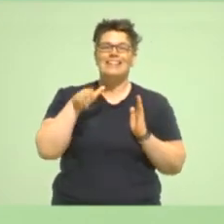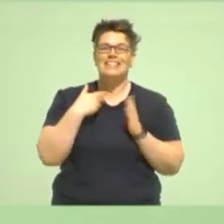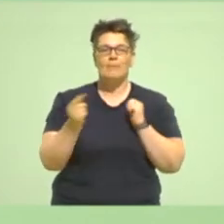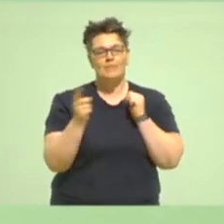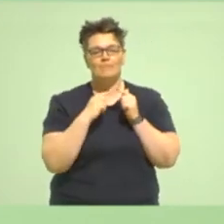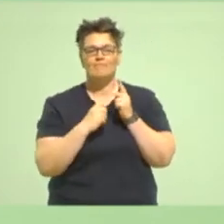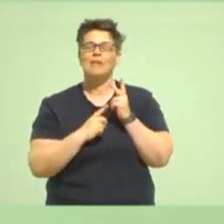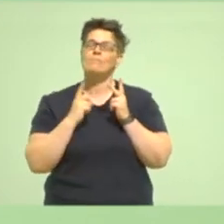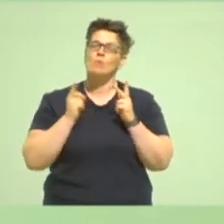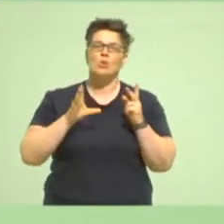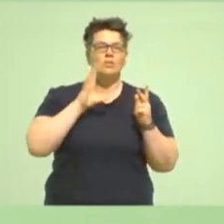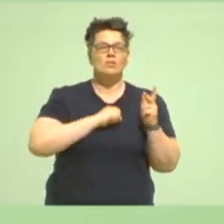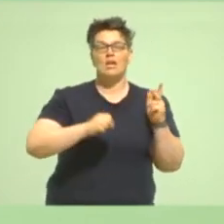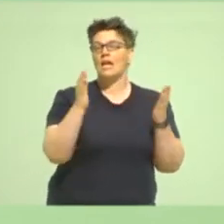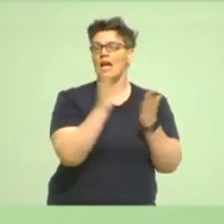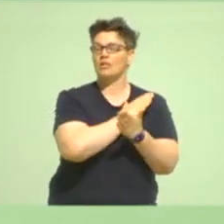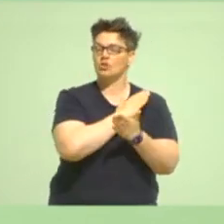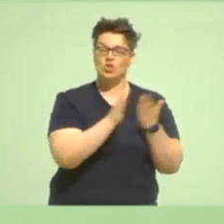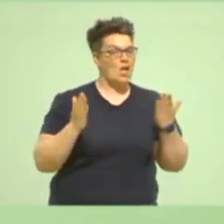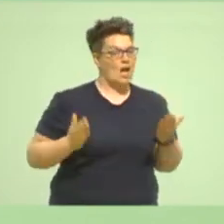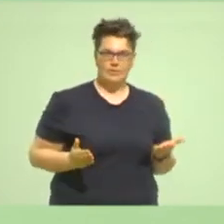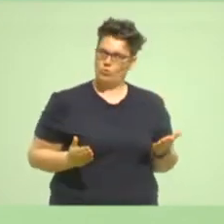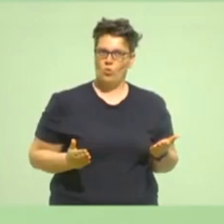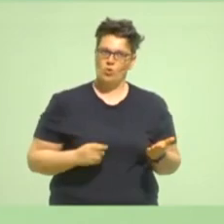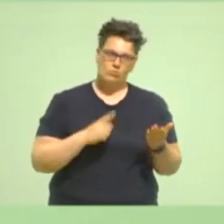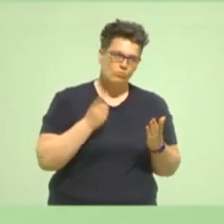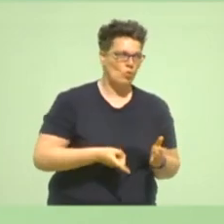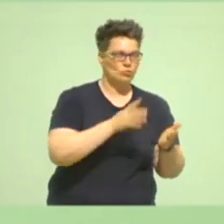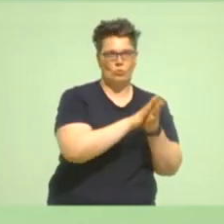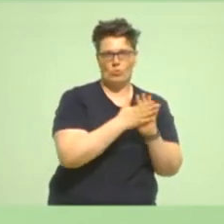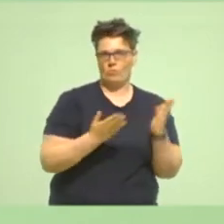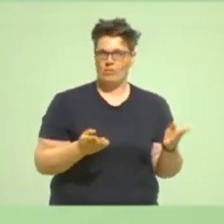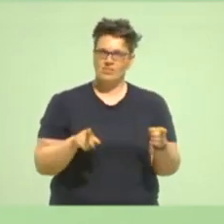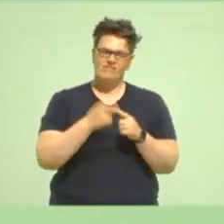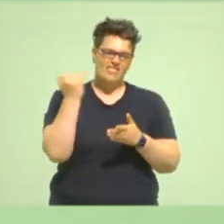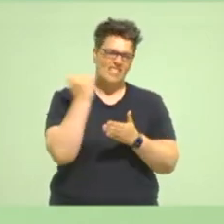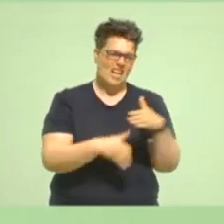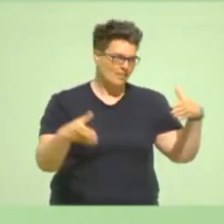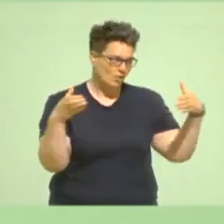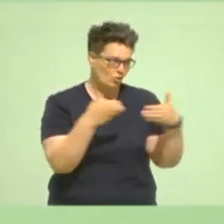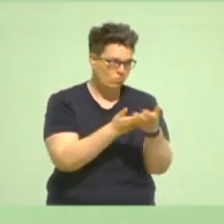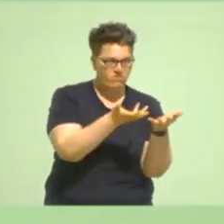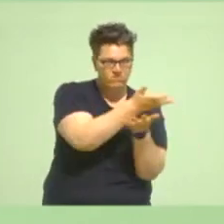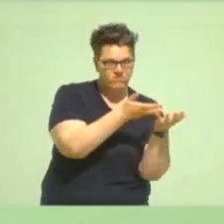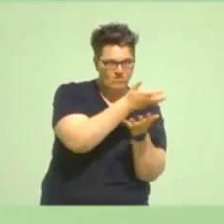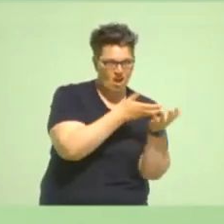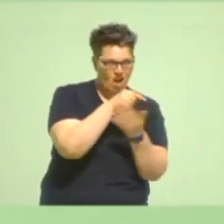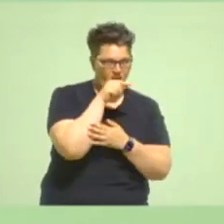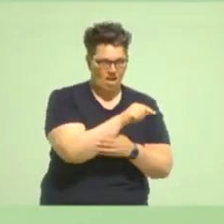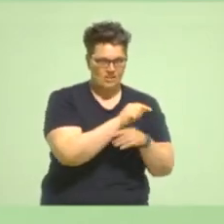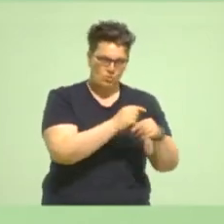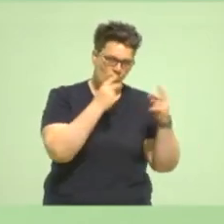muss, wenn man in der letzten Runde als diejenigen da sitzt, dies zu entscheiden haben. Dann ist es im